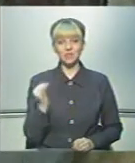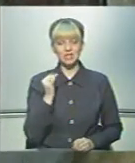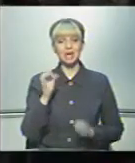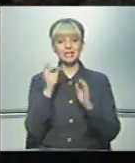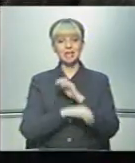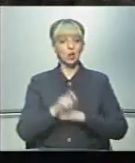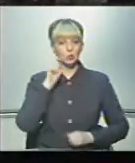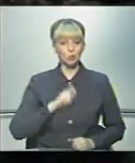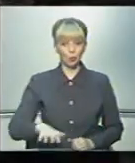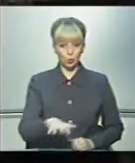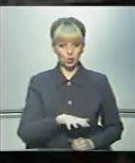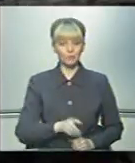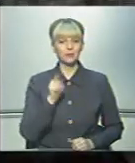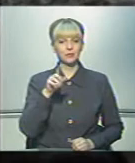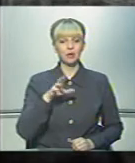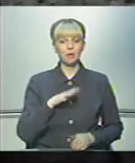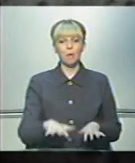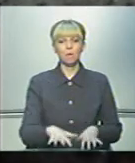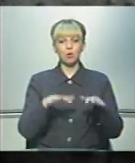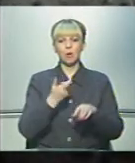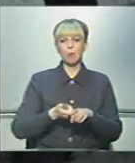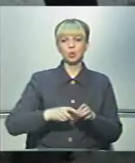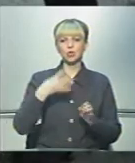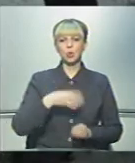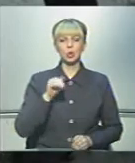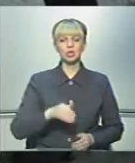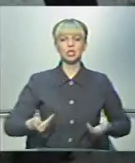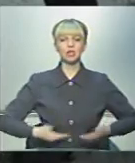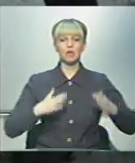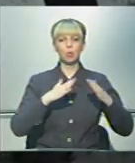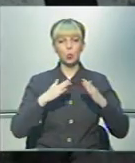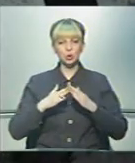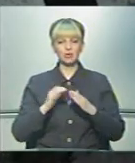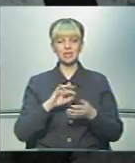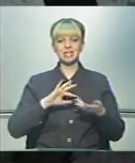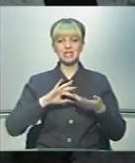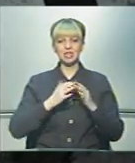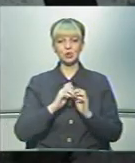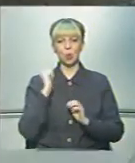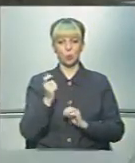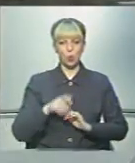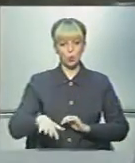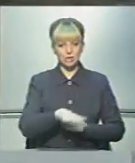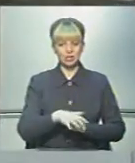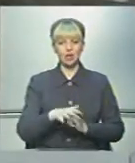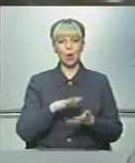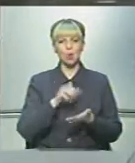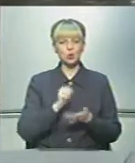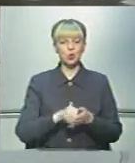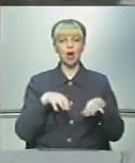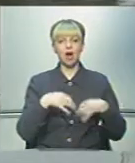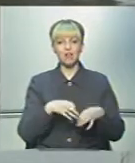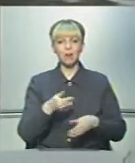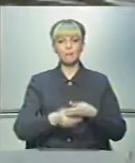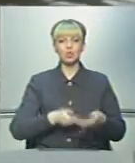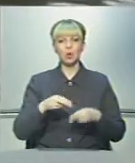Західної України. Тоді були підтоплені понад 40 тисяч житлових будинків та сільгосп уїдь. Пошкоджено автомобільні